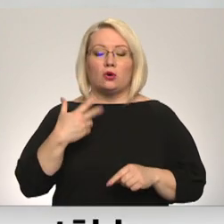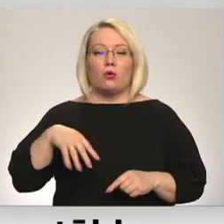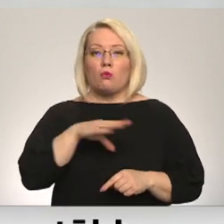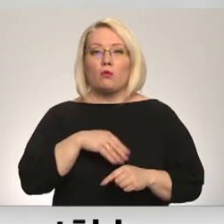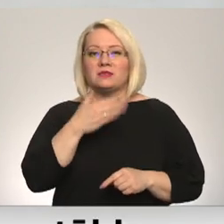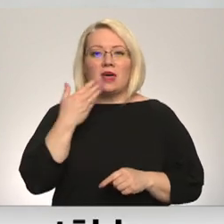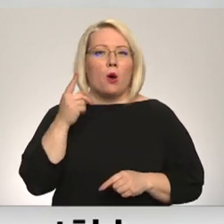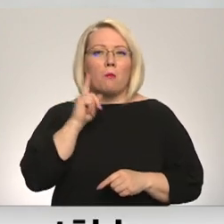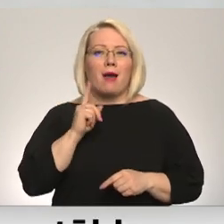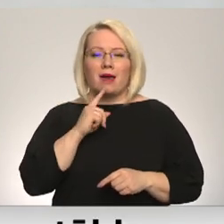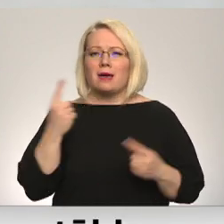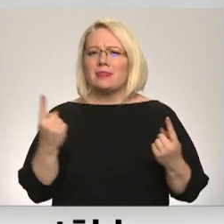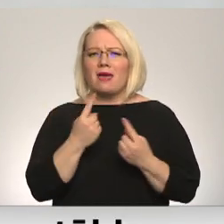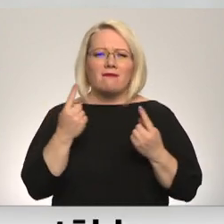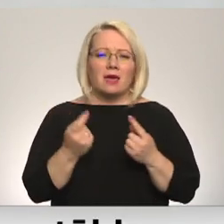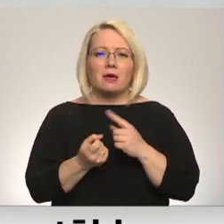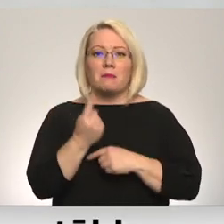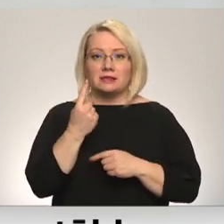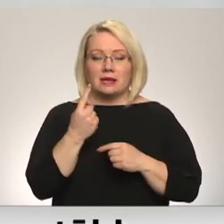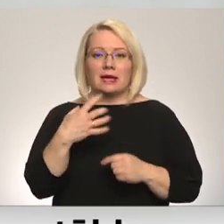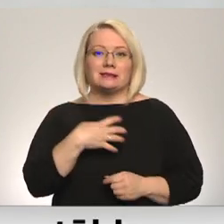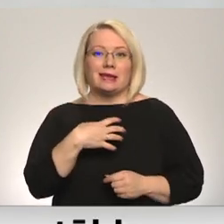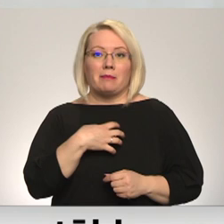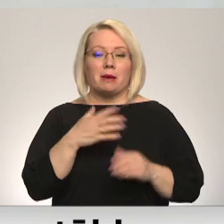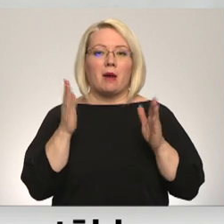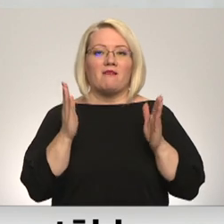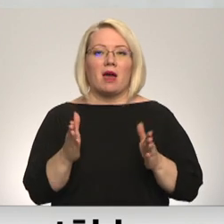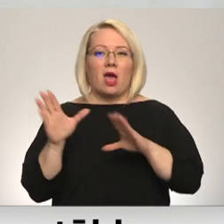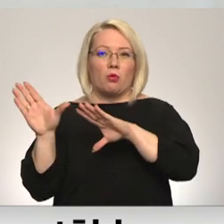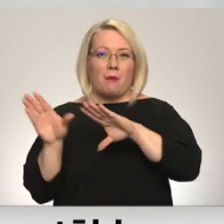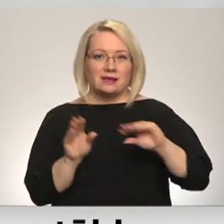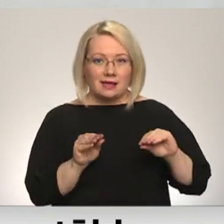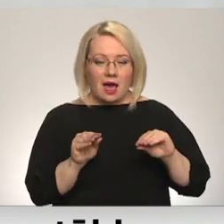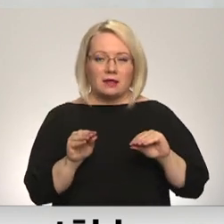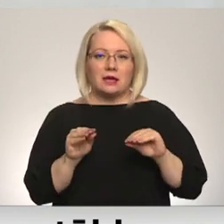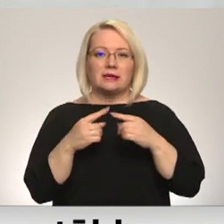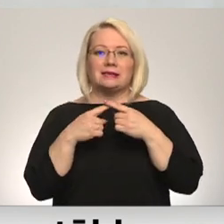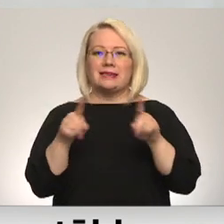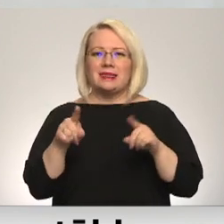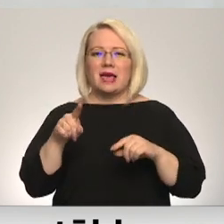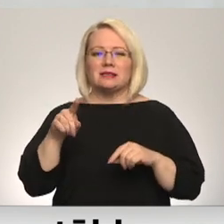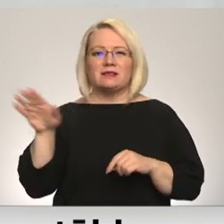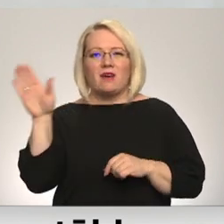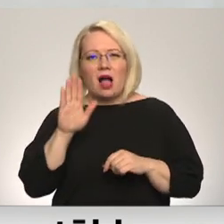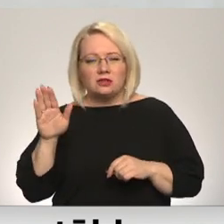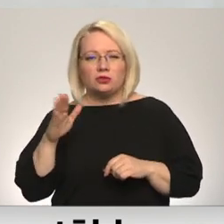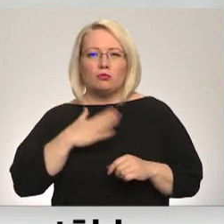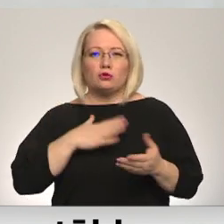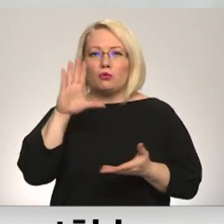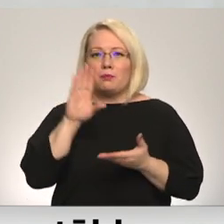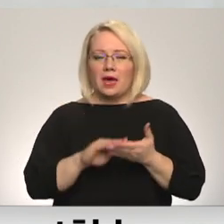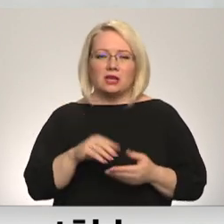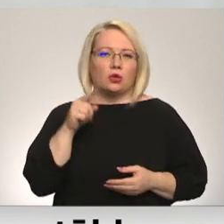pagaidam nevienas iezīmes par to, kā slimība varētu mazināties, ne citas valstis, ne mūsu pieredze par to vēl